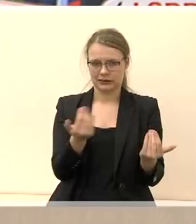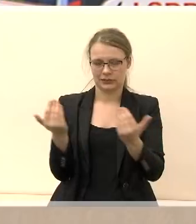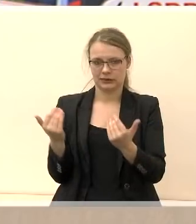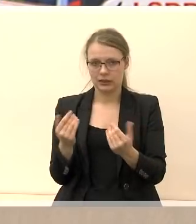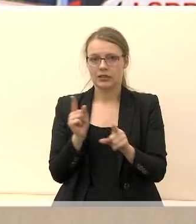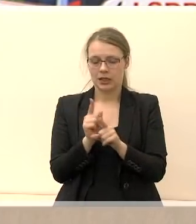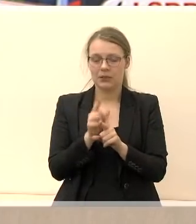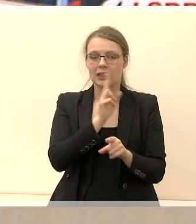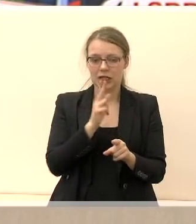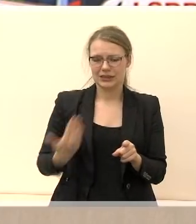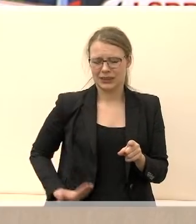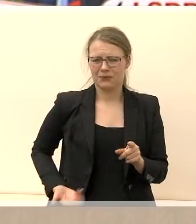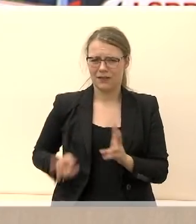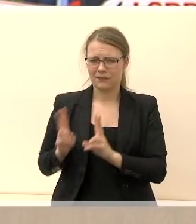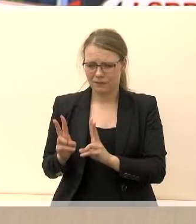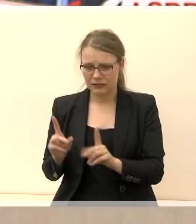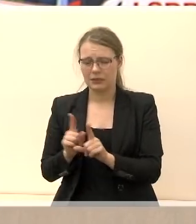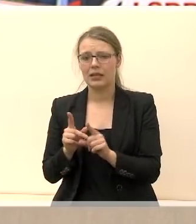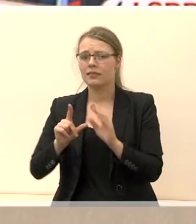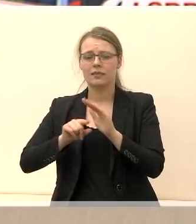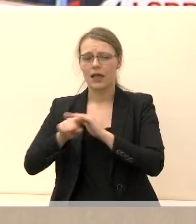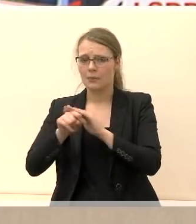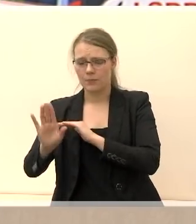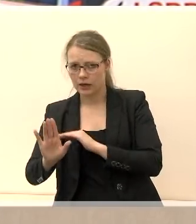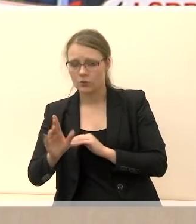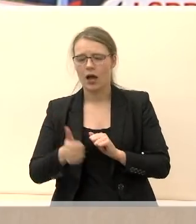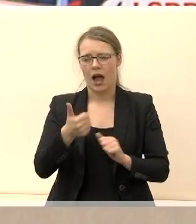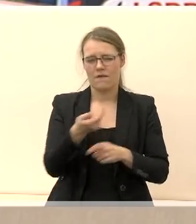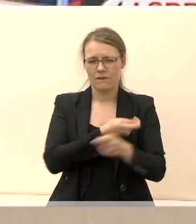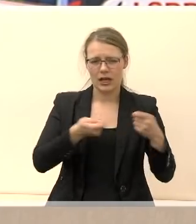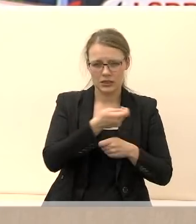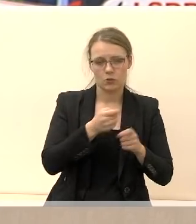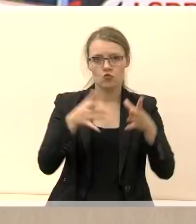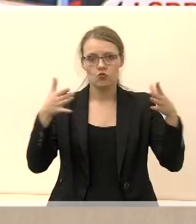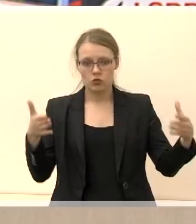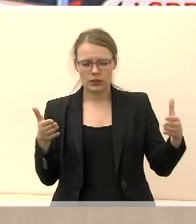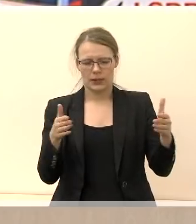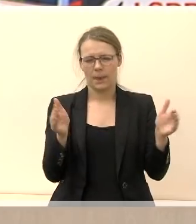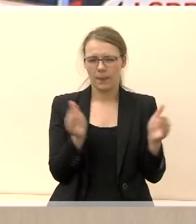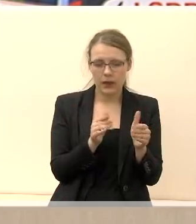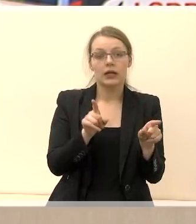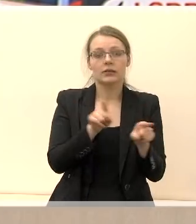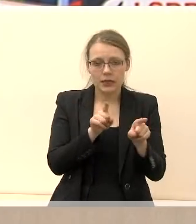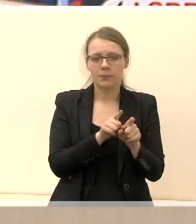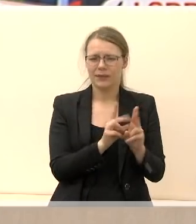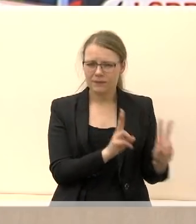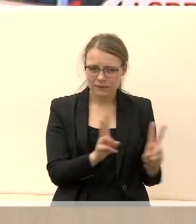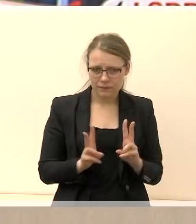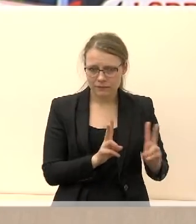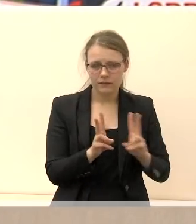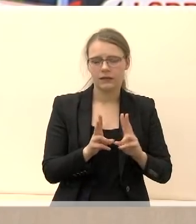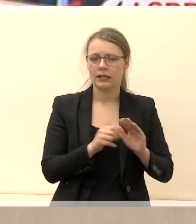dirbančius žmonės, kad toliau stiprėtų ekonomika, kurtųsi verslas ir stambus ir smulkus. Tam mes esame paruošę